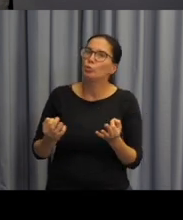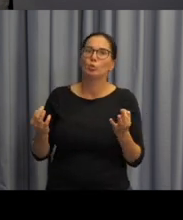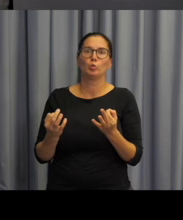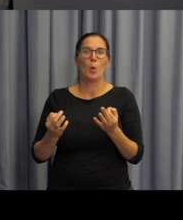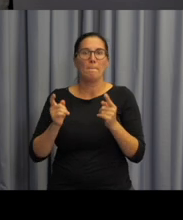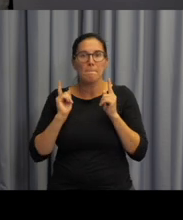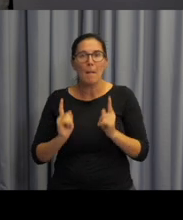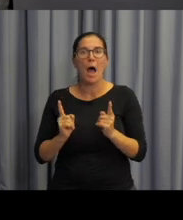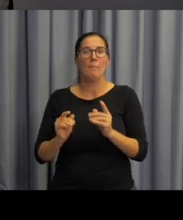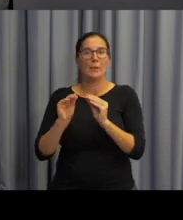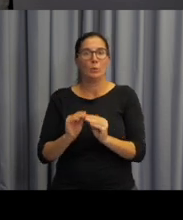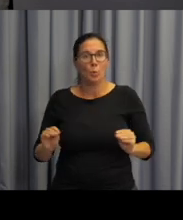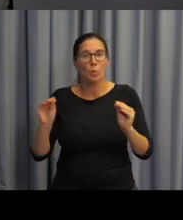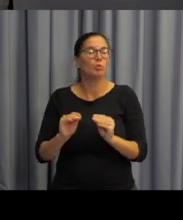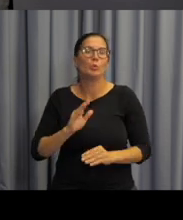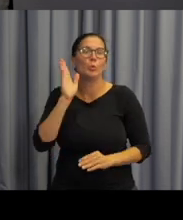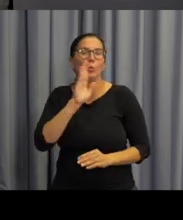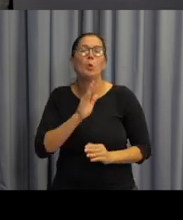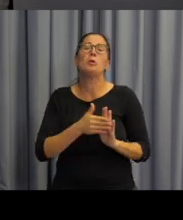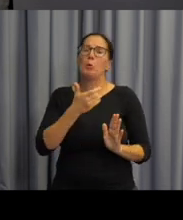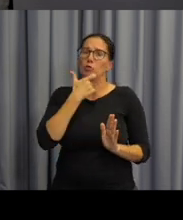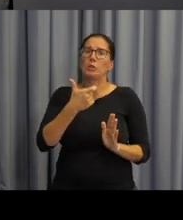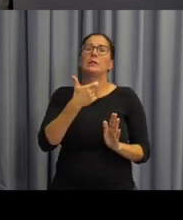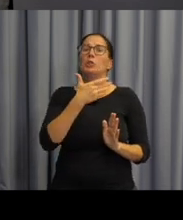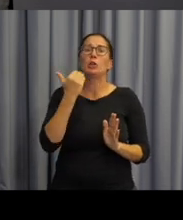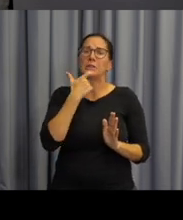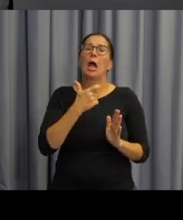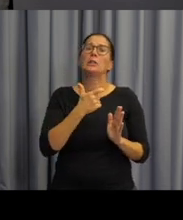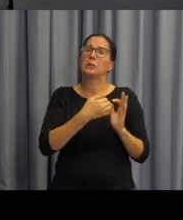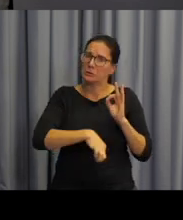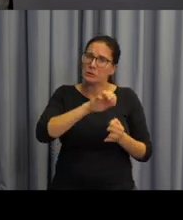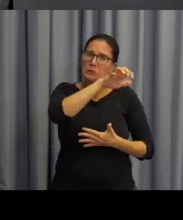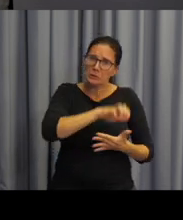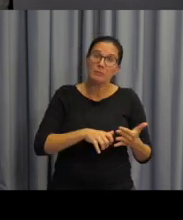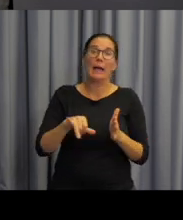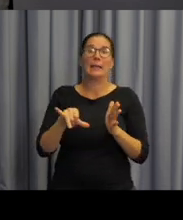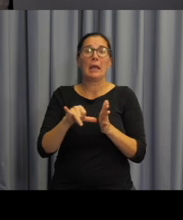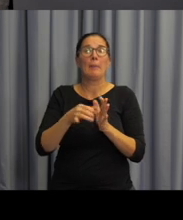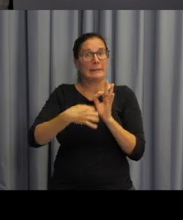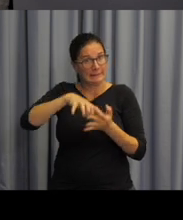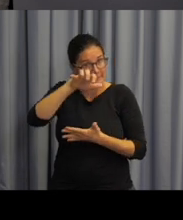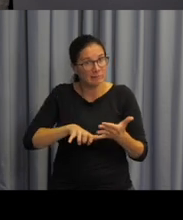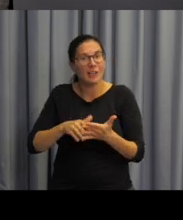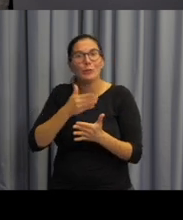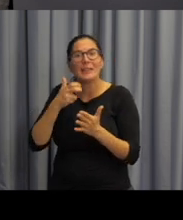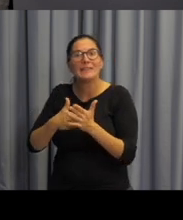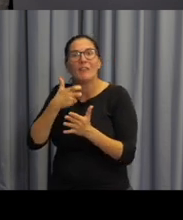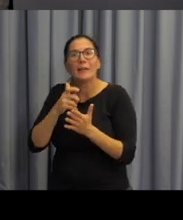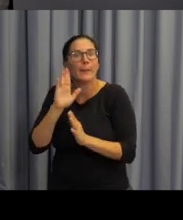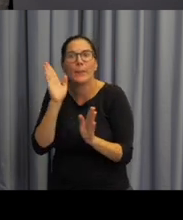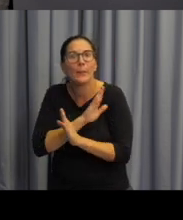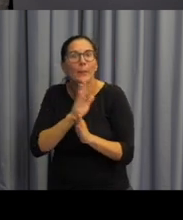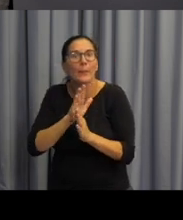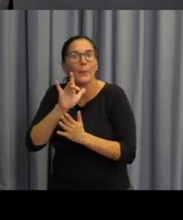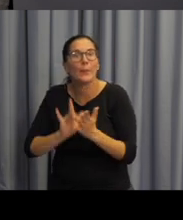co se nabízí pro ostatní předměty, jako třeba český jazyk, jepis a podobně. Tím pádem je český znakový